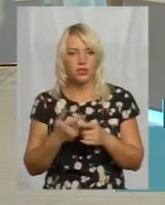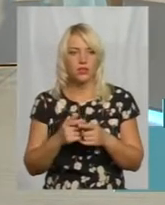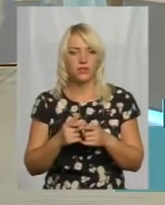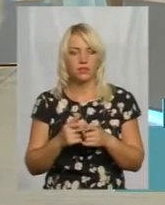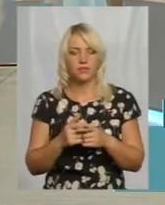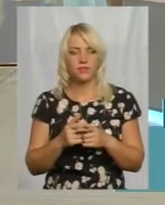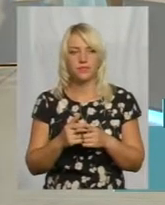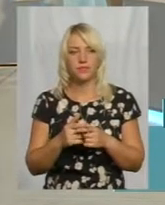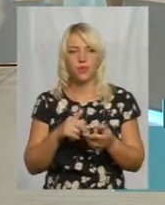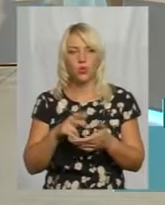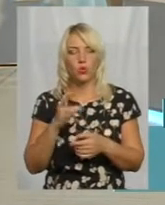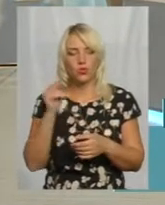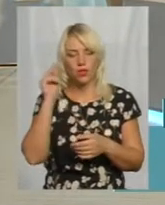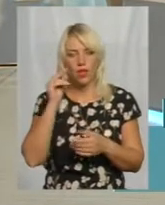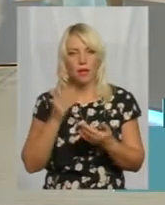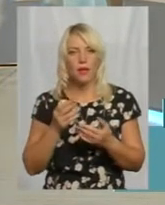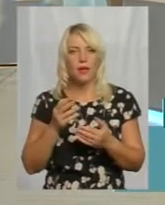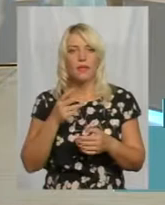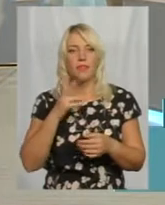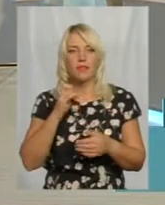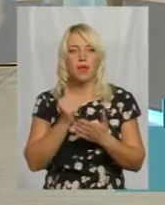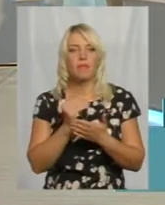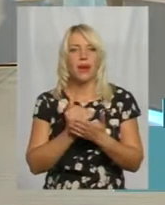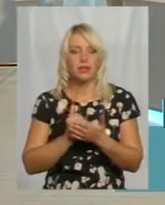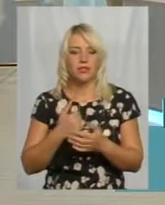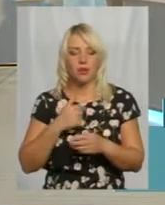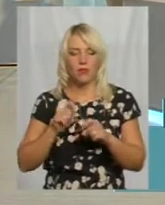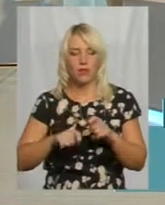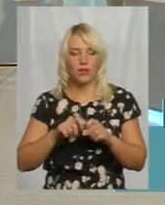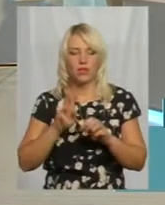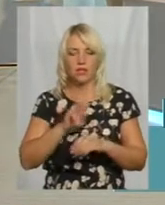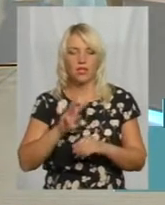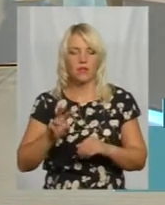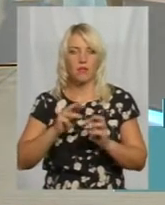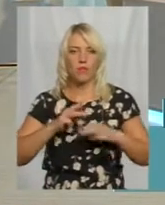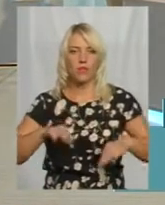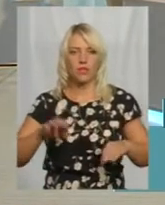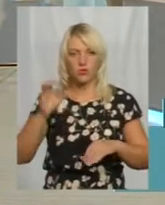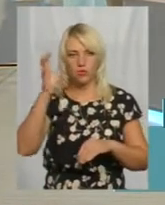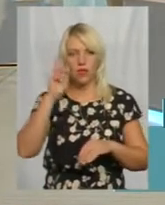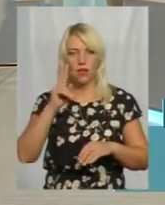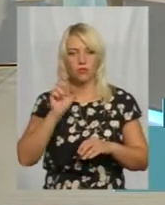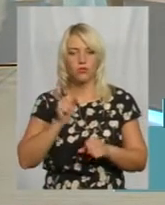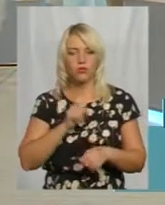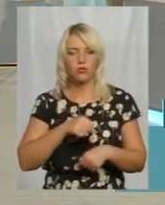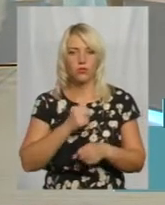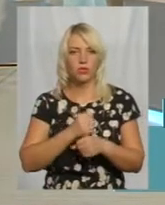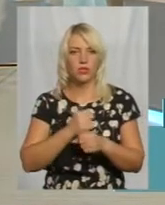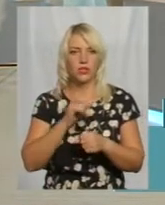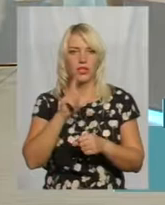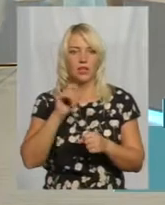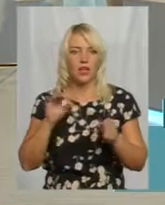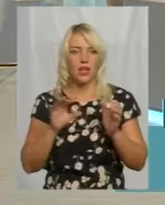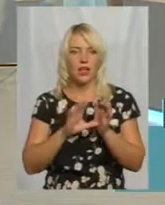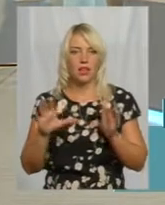передачу, я перевірила безпосередньо на сайті Міністерства освіти, як можна працювати з електронним підручниками, чи є